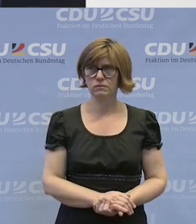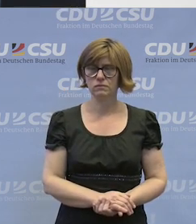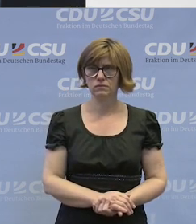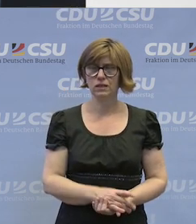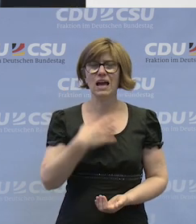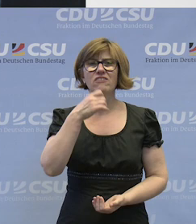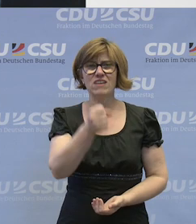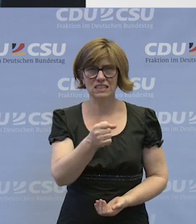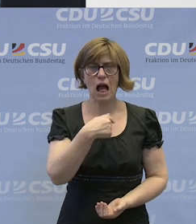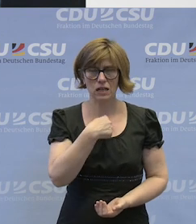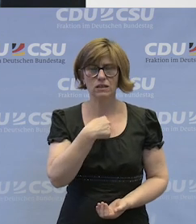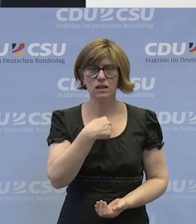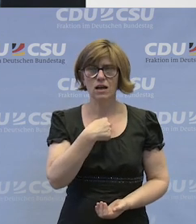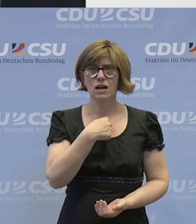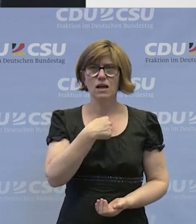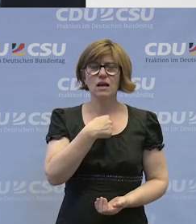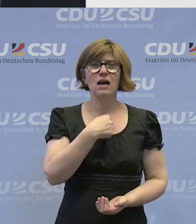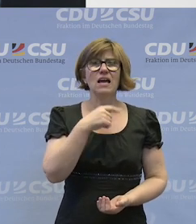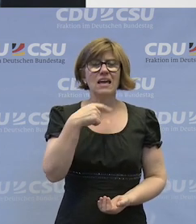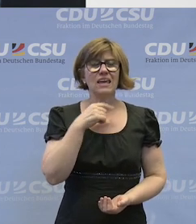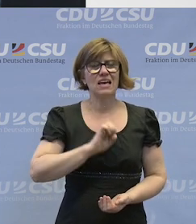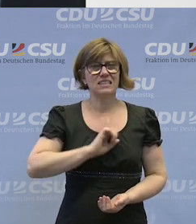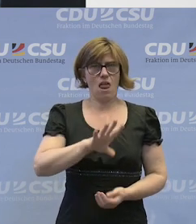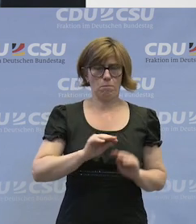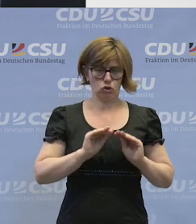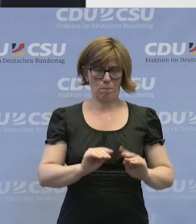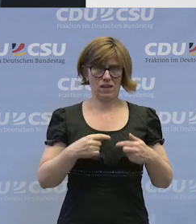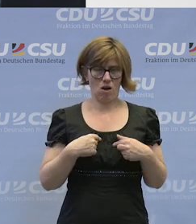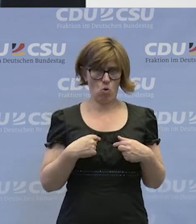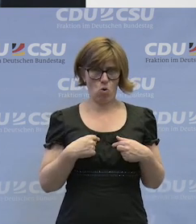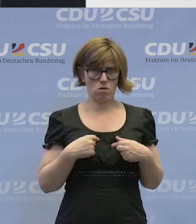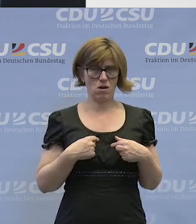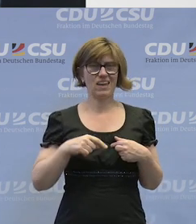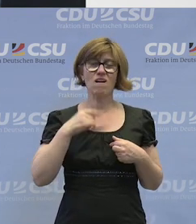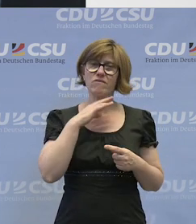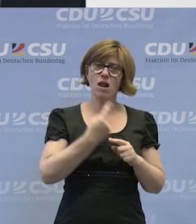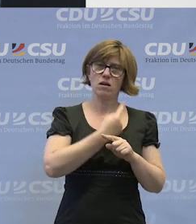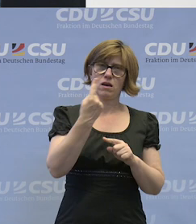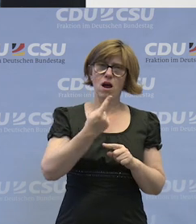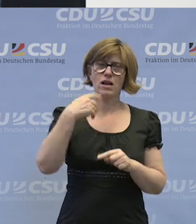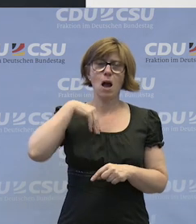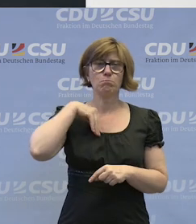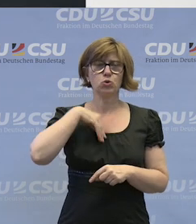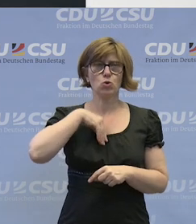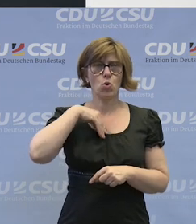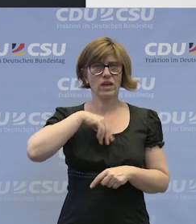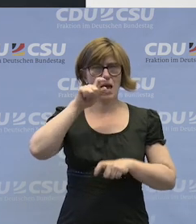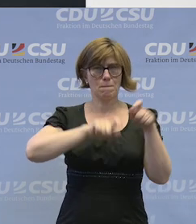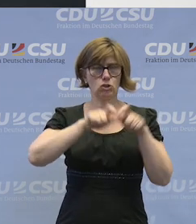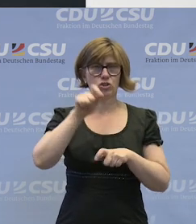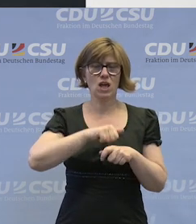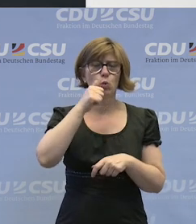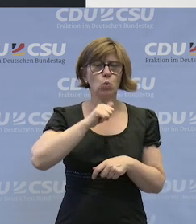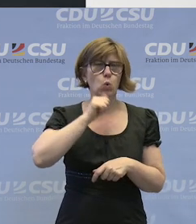Ich halte es fest. Danke schön. Also als islamische Pädagoge habe ich mich jahrelang mit der Psychologie der Menschen, der